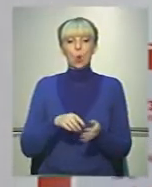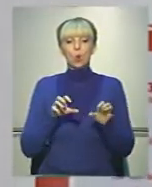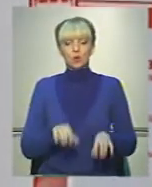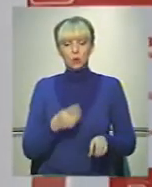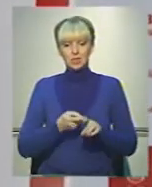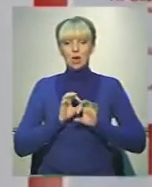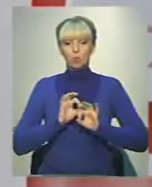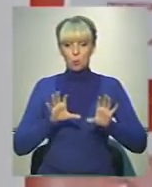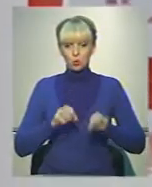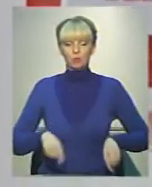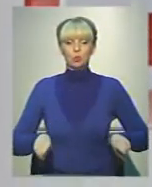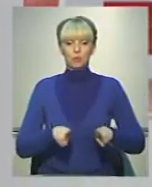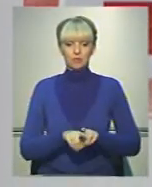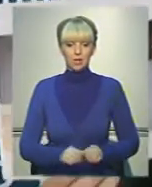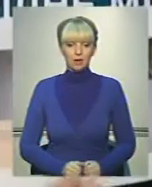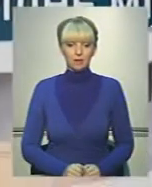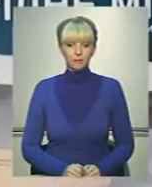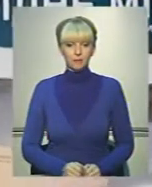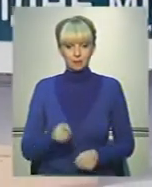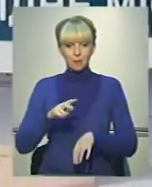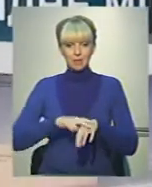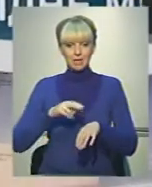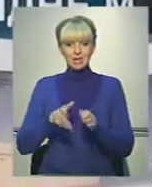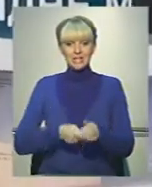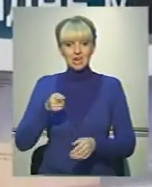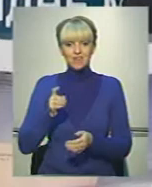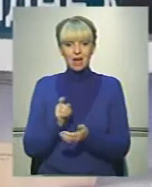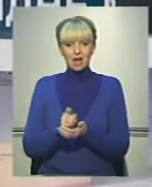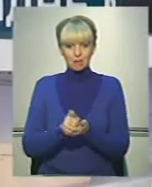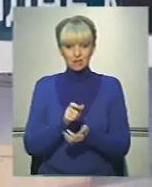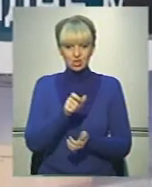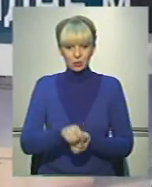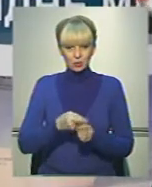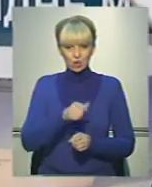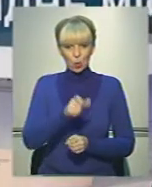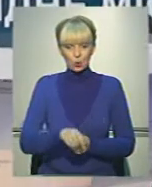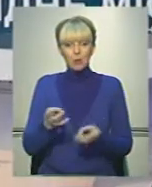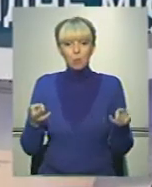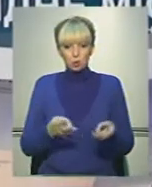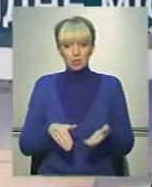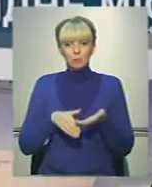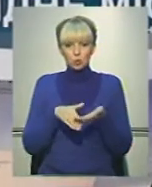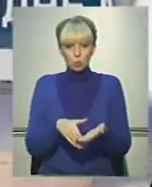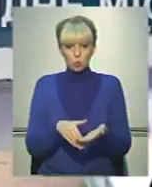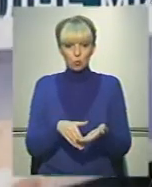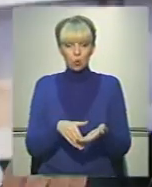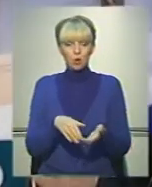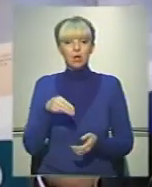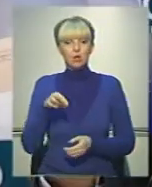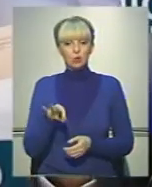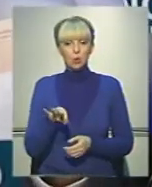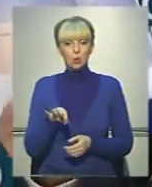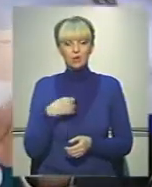це прокоментував так. В міліцію заяву на пенсіонерів, на цих людей, яким потрібна допомога, то